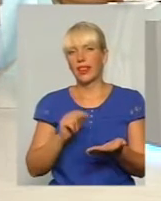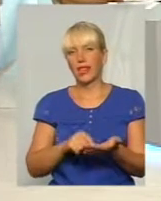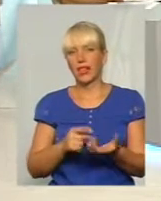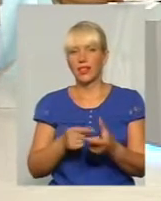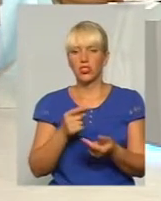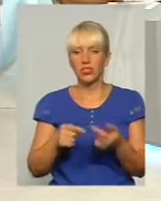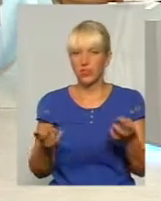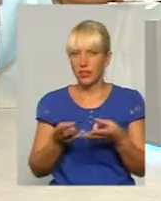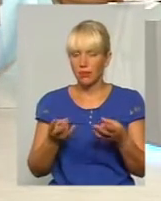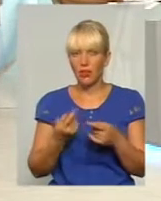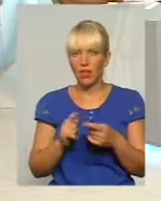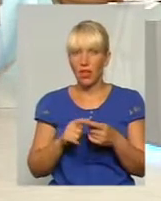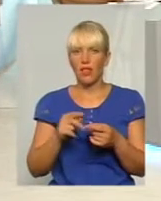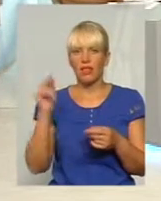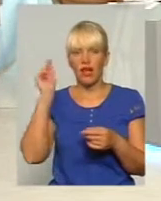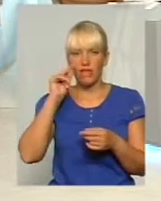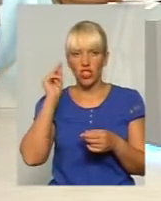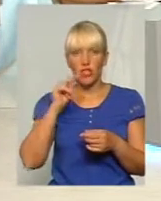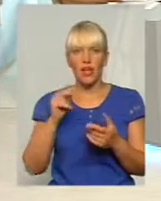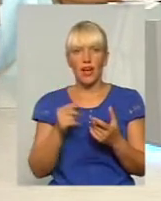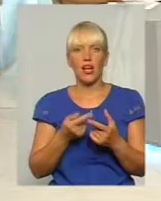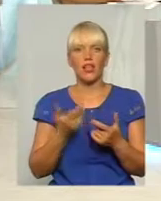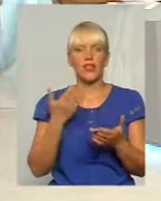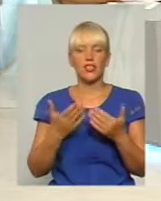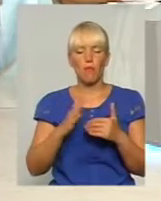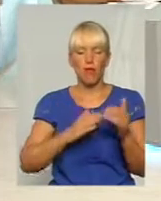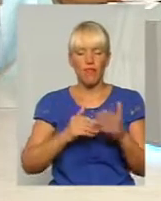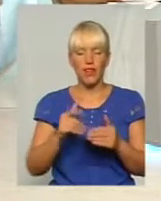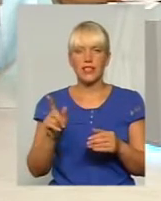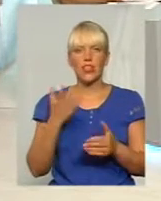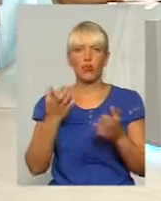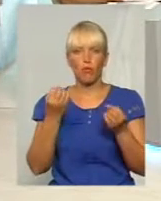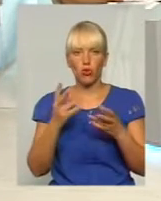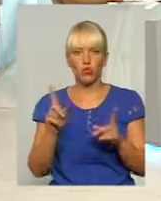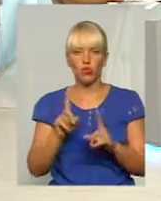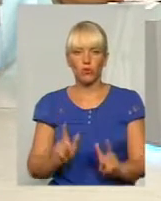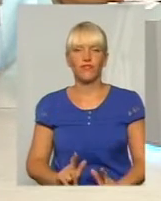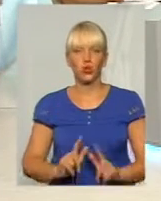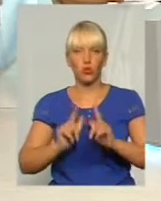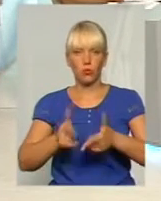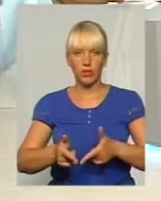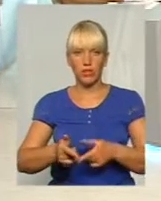навчання, чи та професія, якщо за неї заплатити лише просто за те, щоб ти вступиш, 4,5 тисячі доларів?